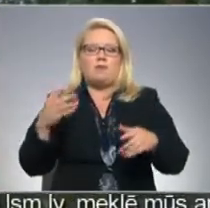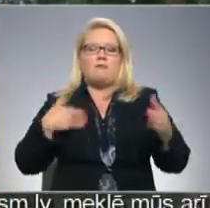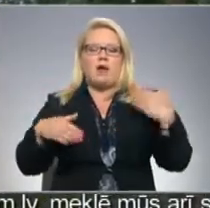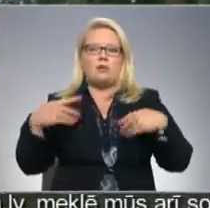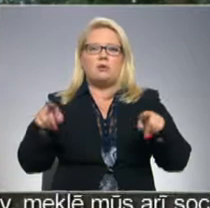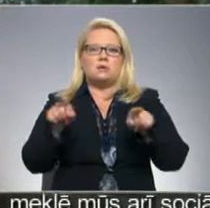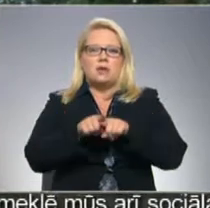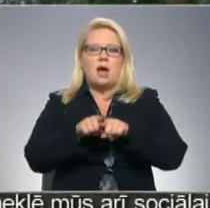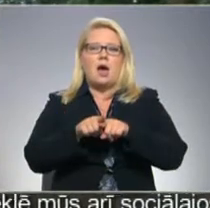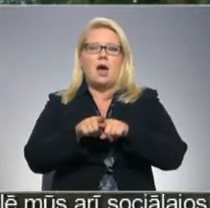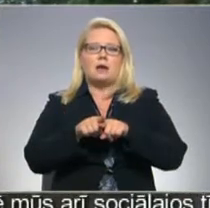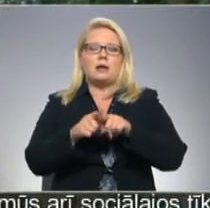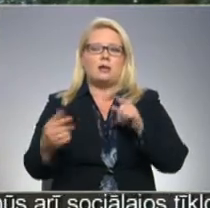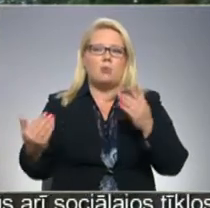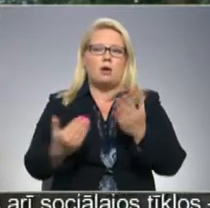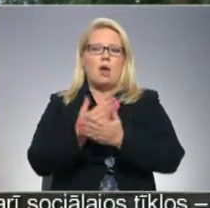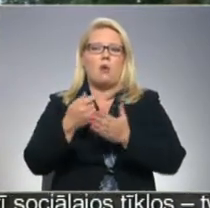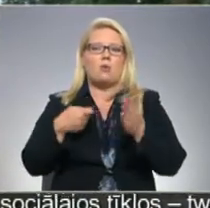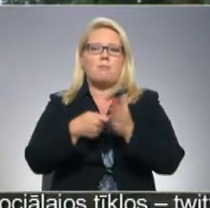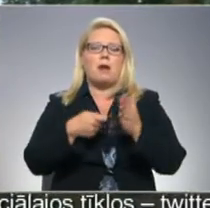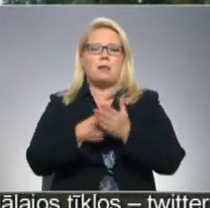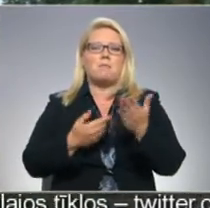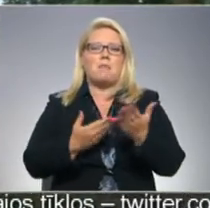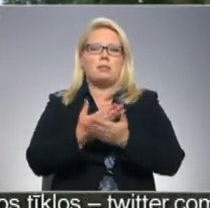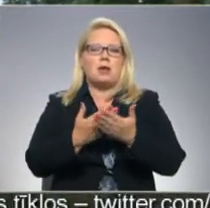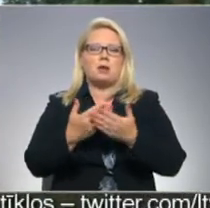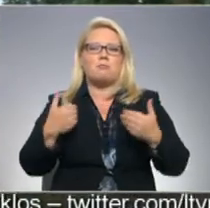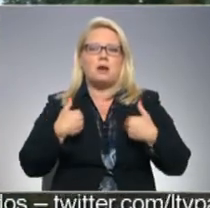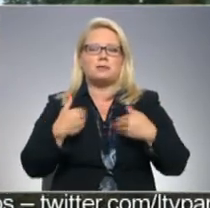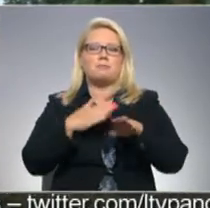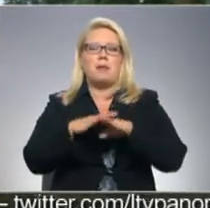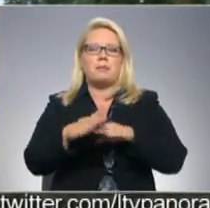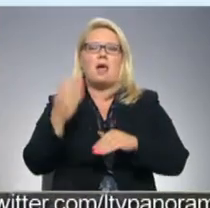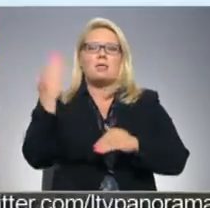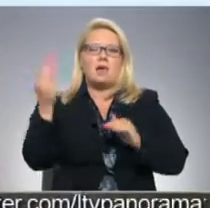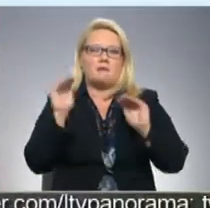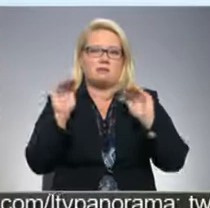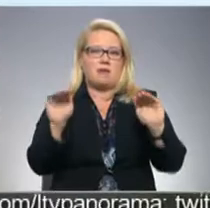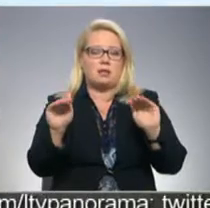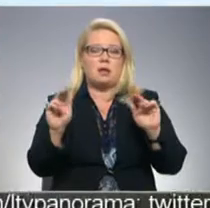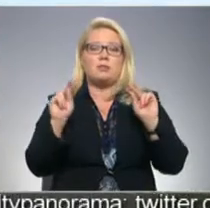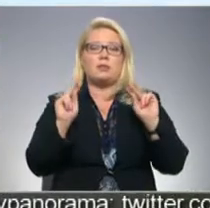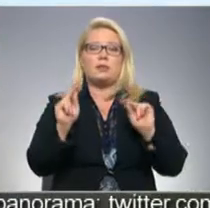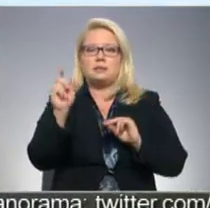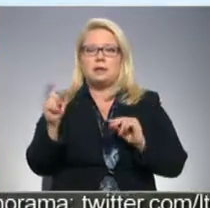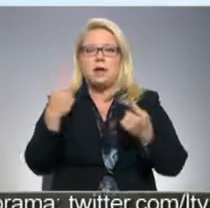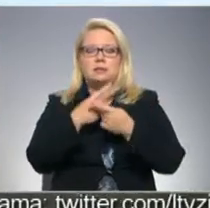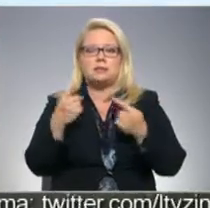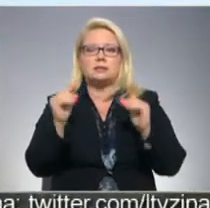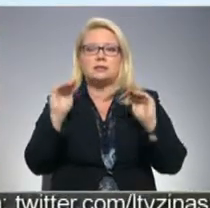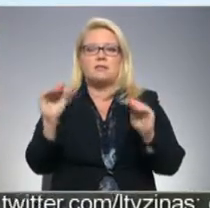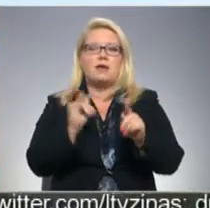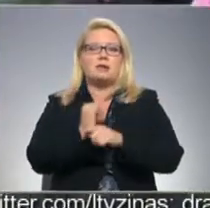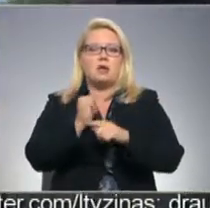arī pārlādēt bateries un piepildīties ar Dievu svētību. Ticīgi atzīst, ka svēceļojumā